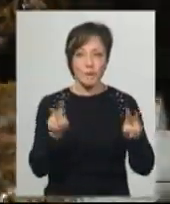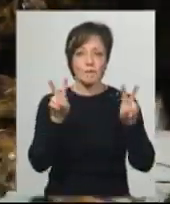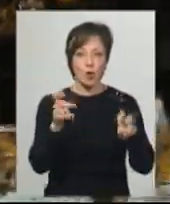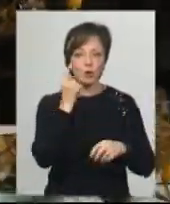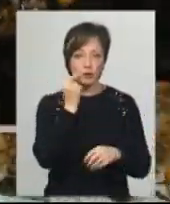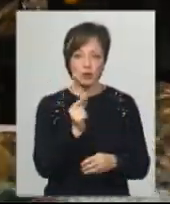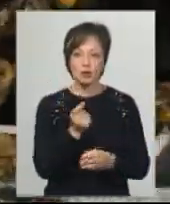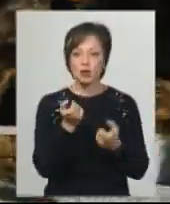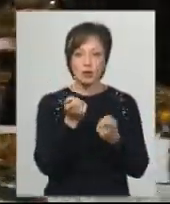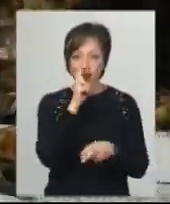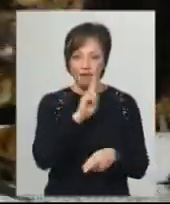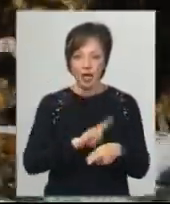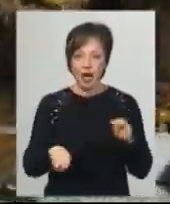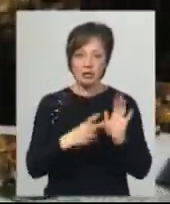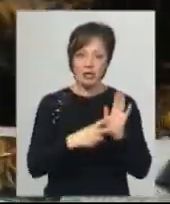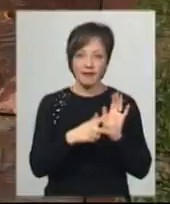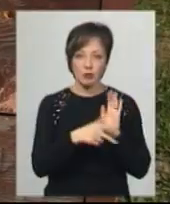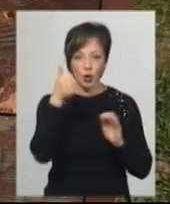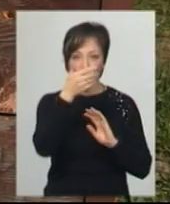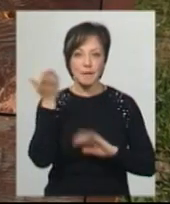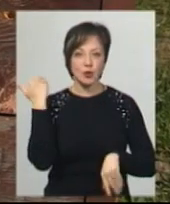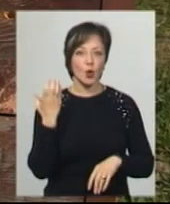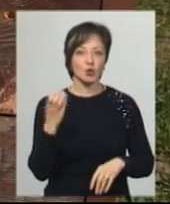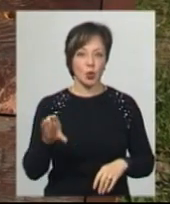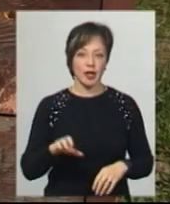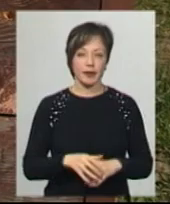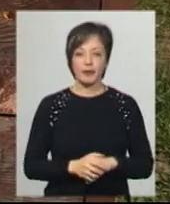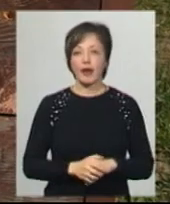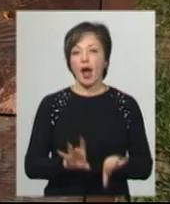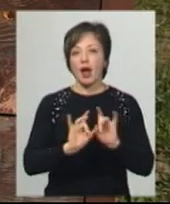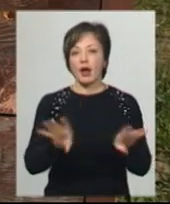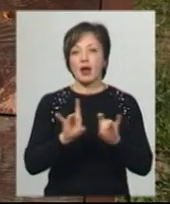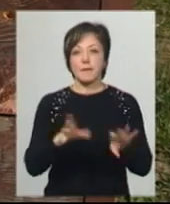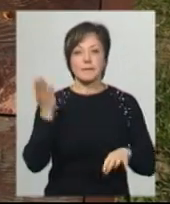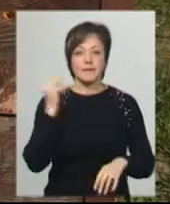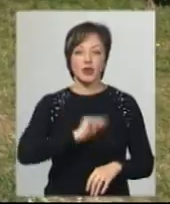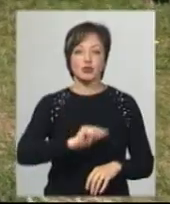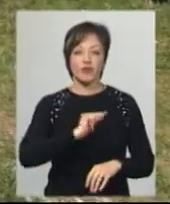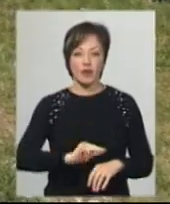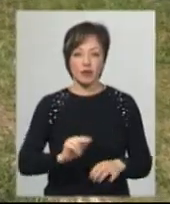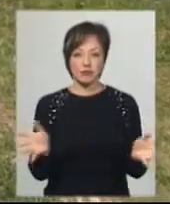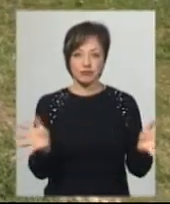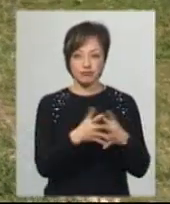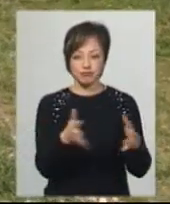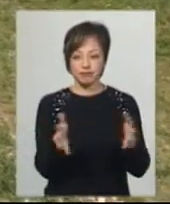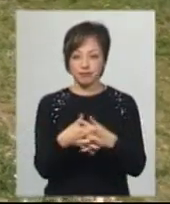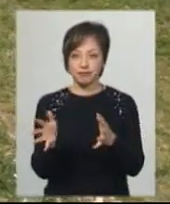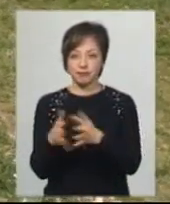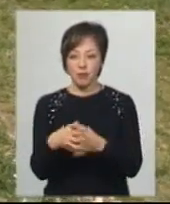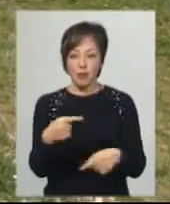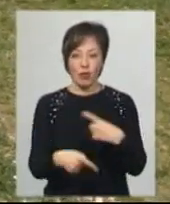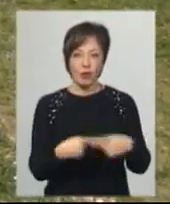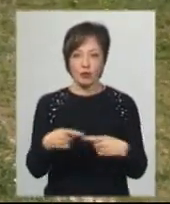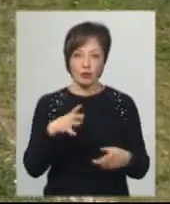бджіл, яку мало не втратили в 70-80 роки минулого століття. Пасічник розповідає, тоді працювала програма схрещення порід. По-перше, потомство